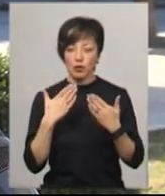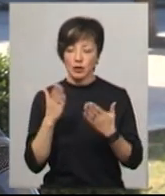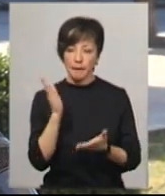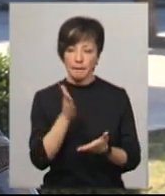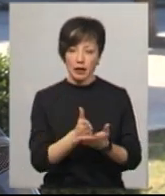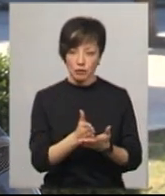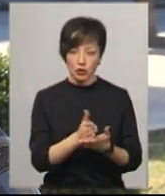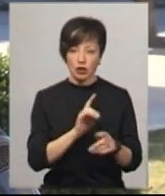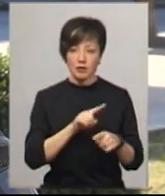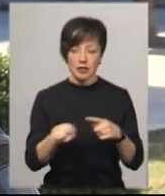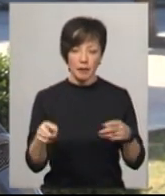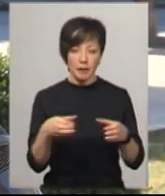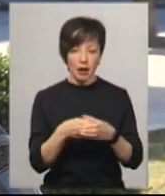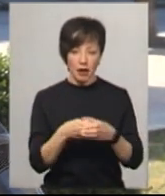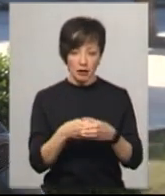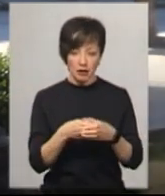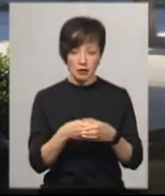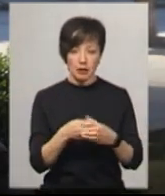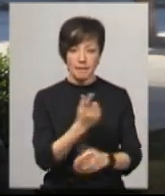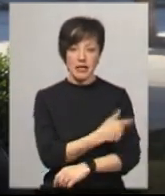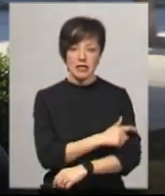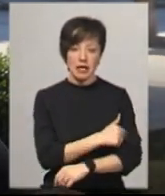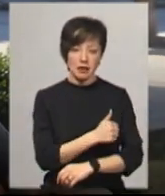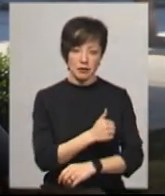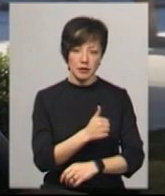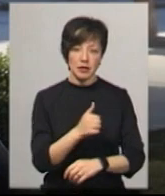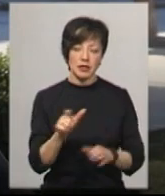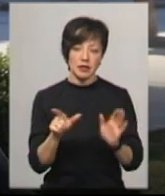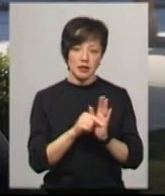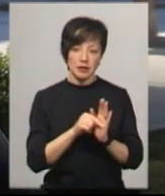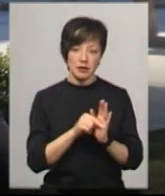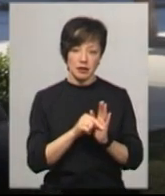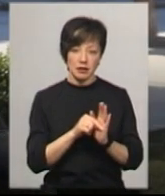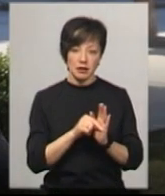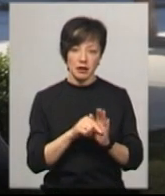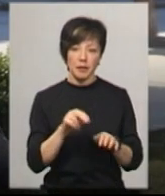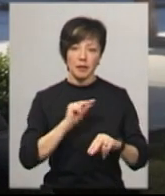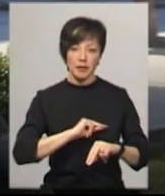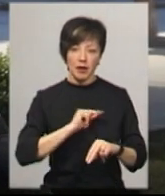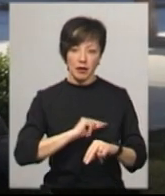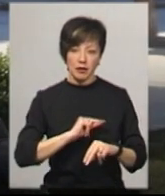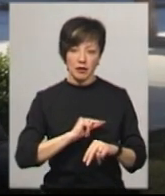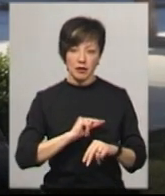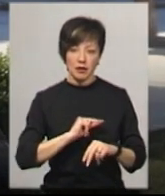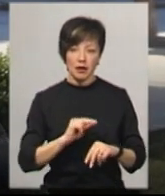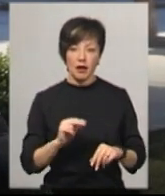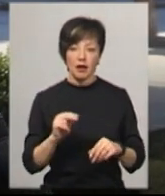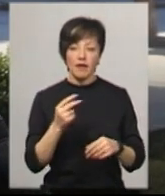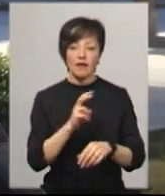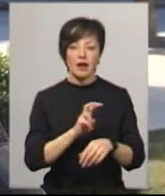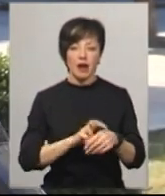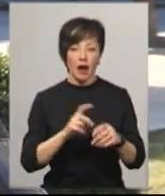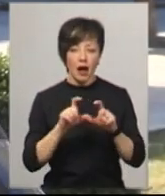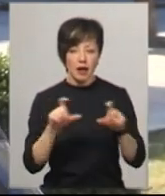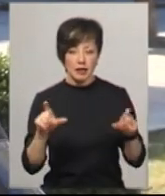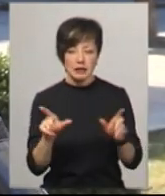напряму з швидкими бригадами, з медсестрами, з медперсоналом, який працює саме в лікарнях,